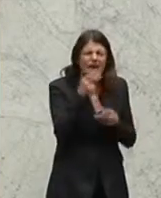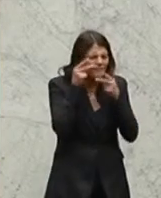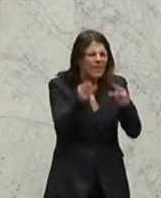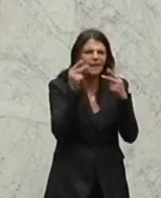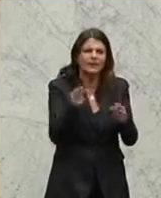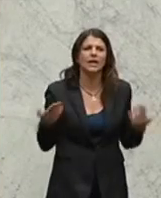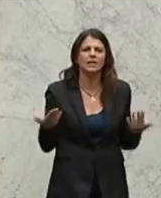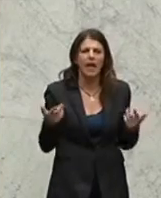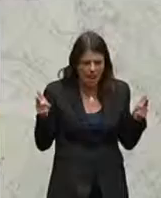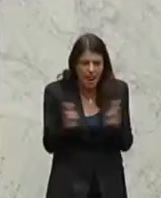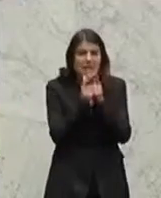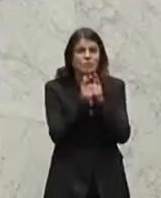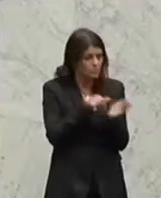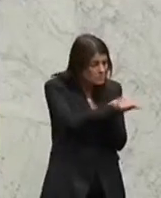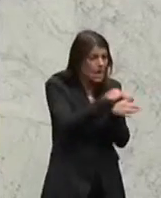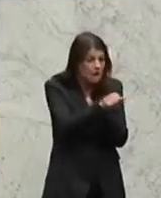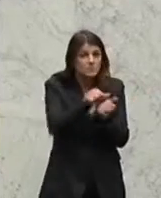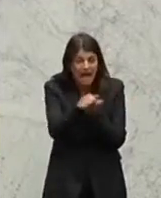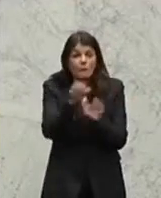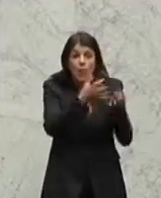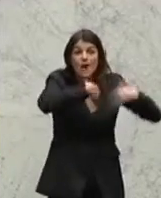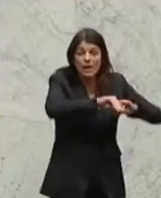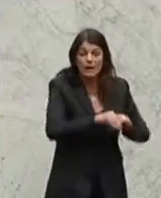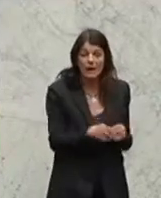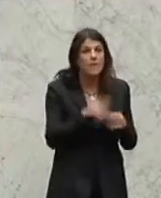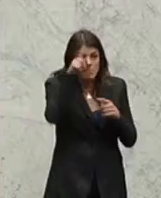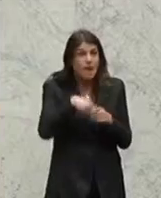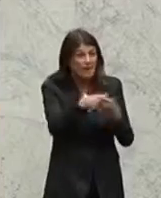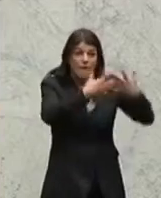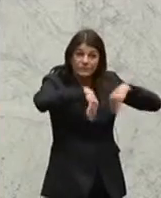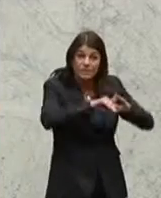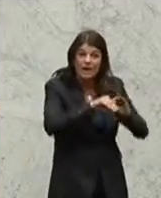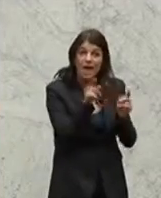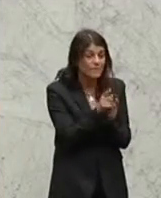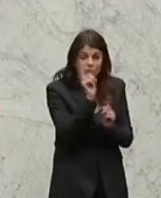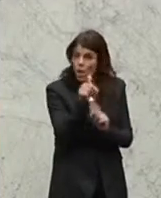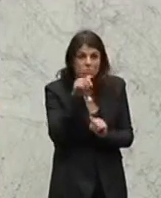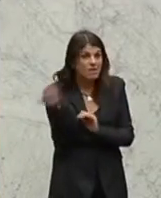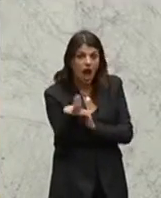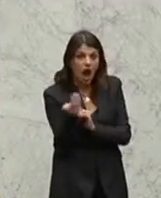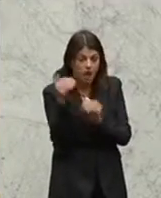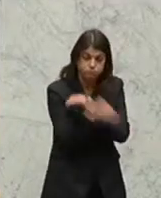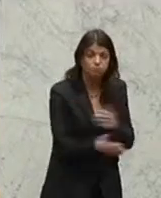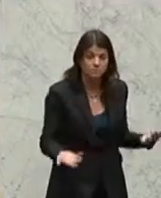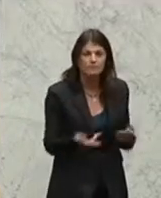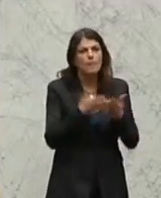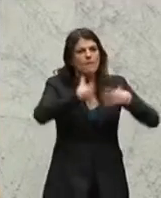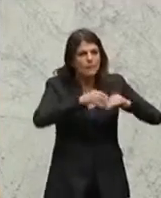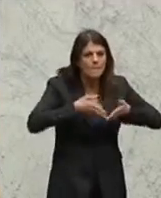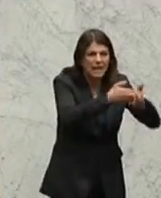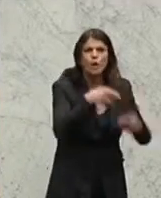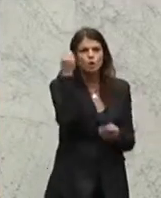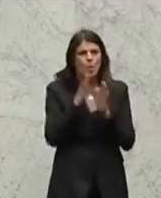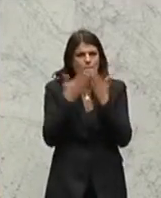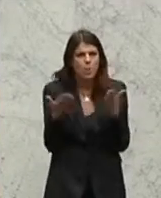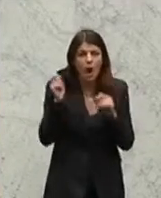relevante Leistungen gezahlt, um Armut in Familien in Österreich zu vermeiden. Die Familienbeihilfe, die